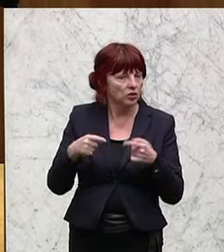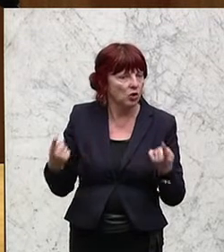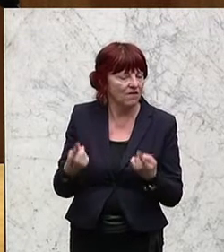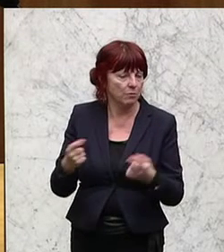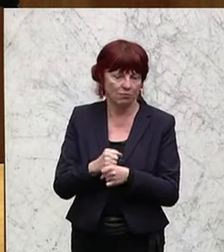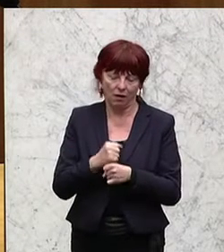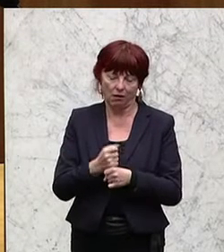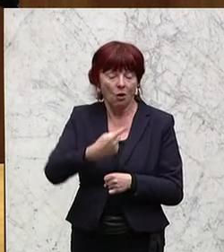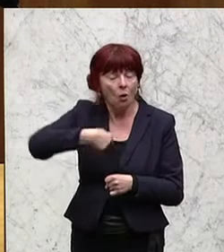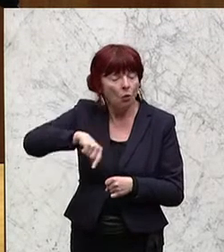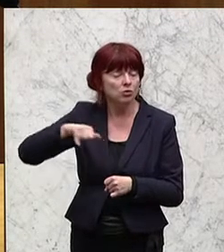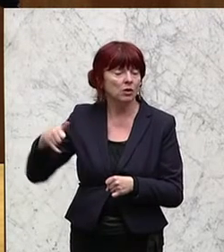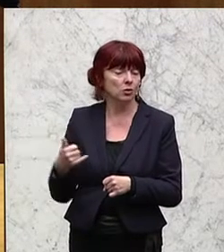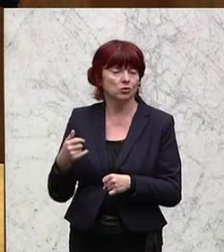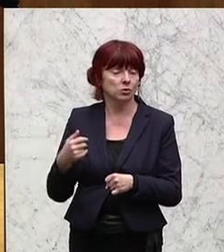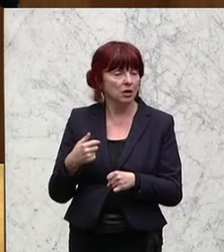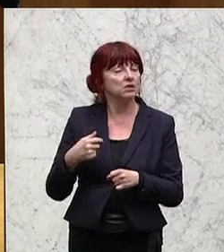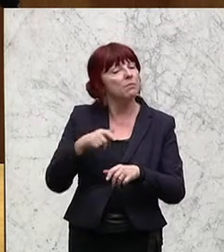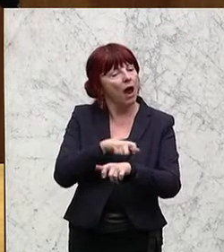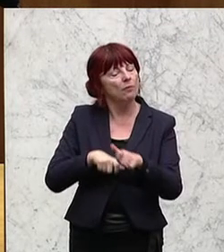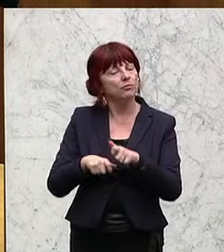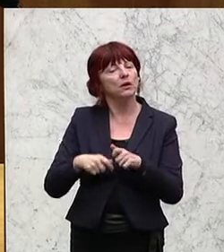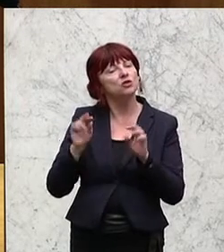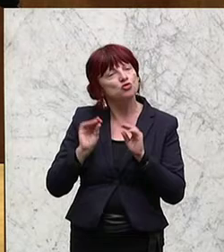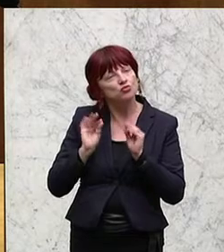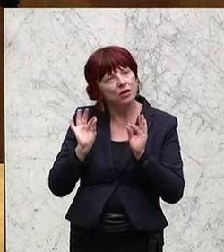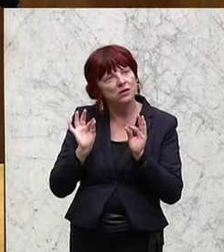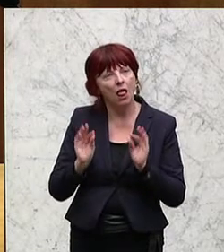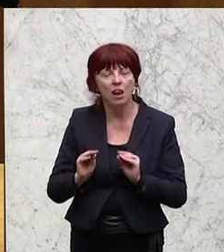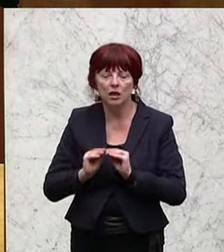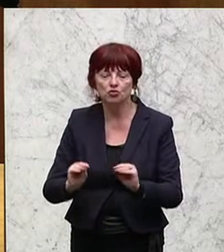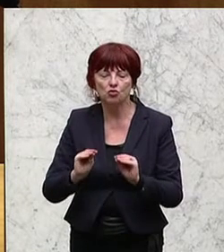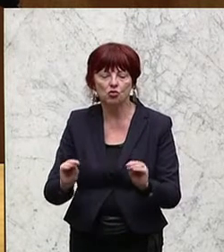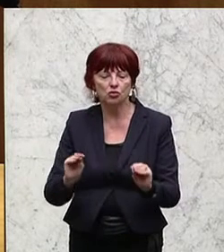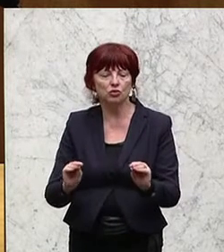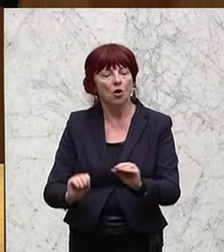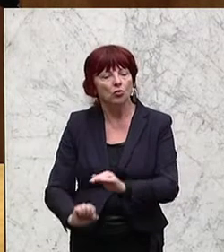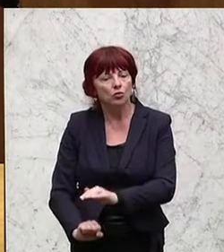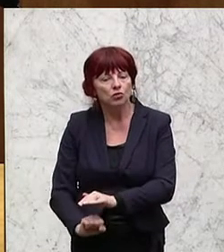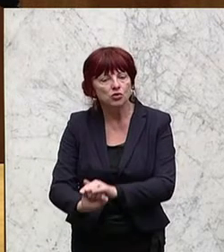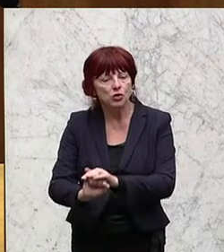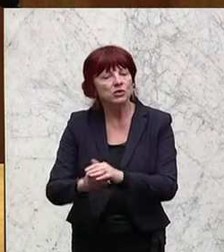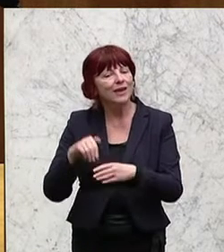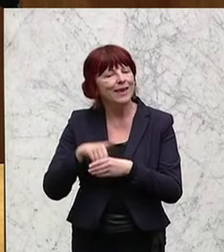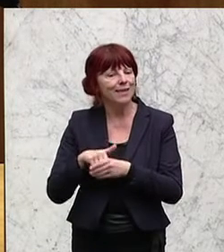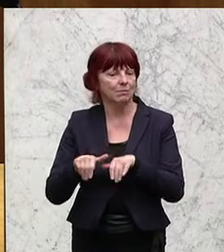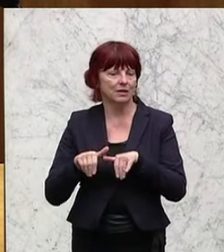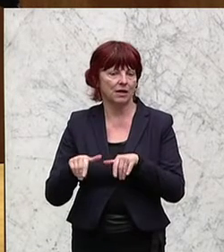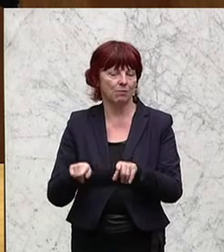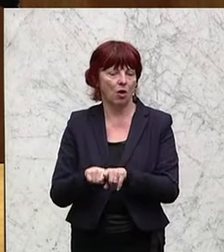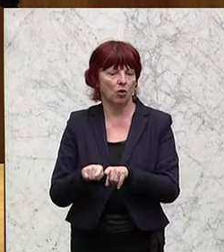und mit Unterstützung des Vereines DRAT, die tun das so gut, dass nur möglich ist. Wie wir wissen,